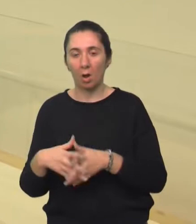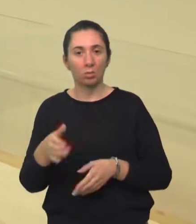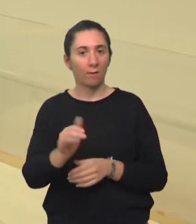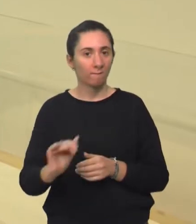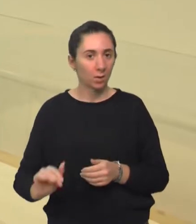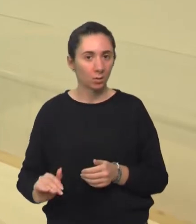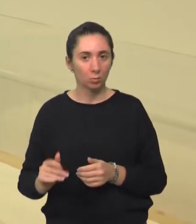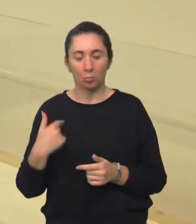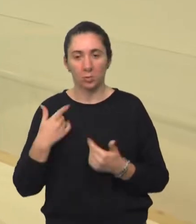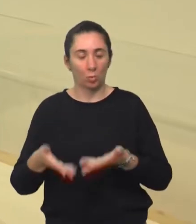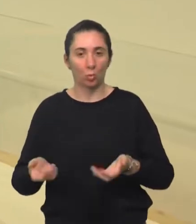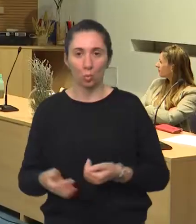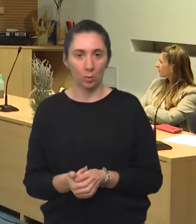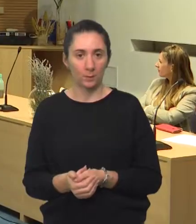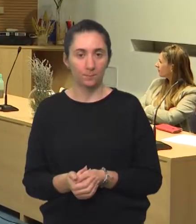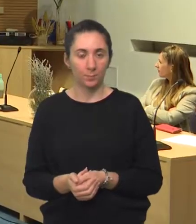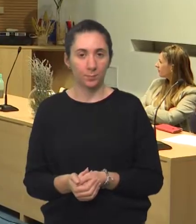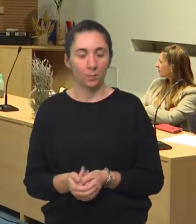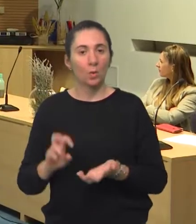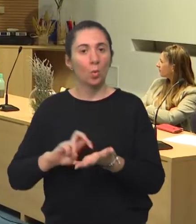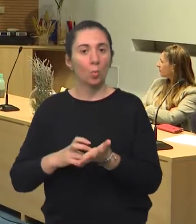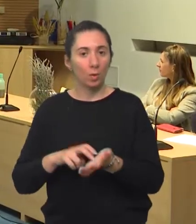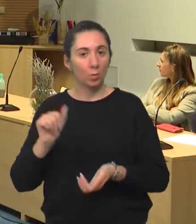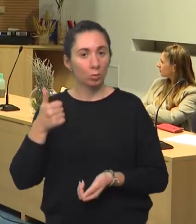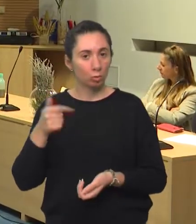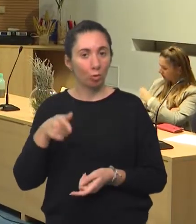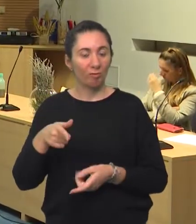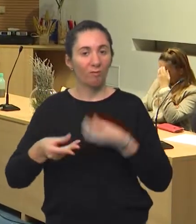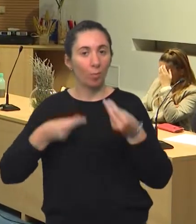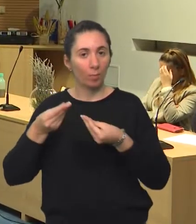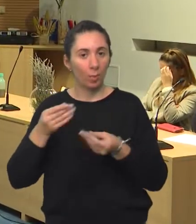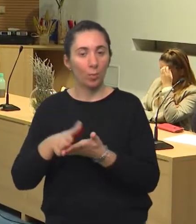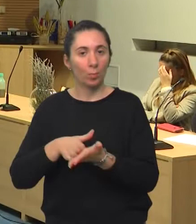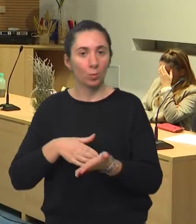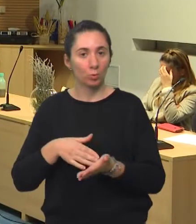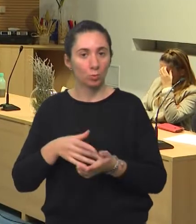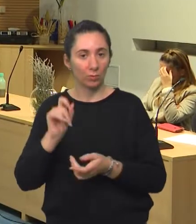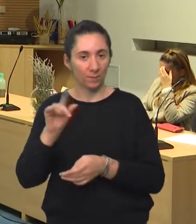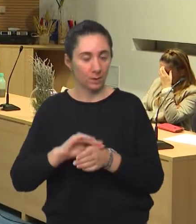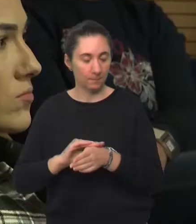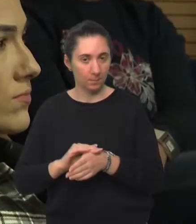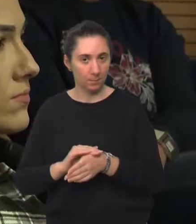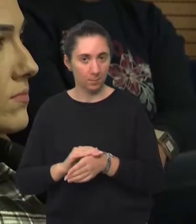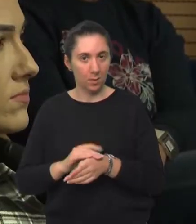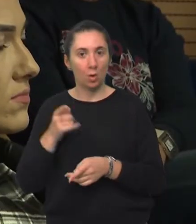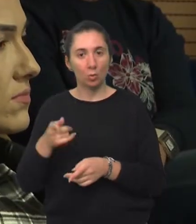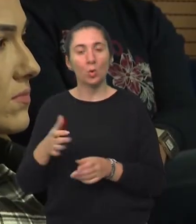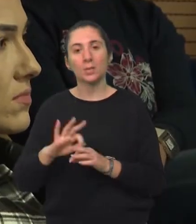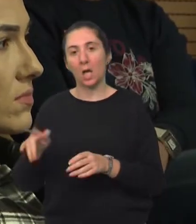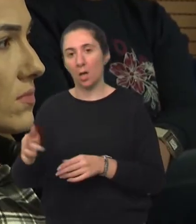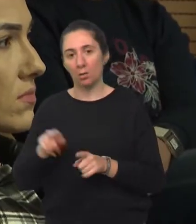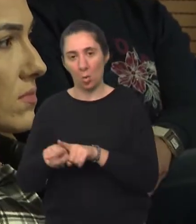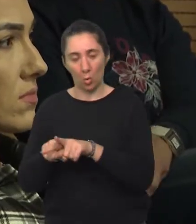vrtića, tu smo. U planu je još jedno ovako predavanje početkom prosinca, a koja je naminjena roditeljima.